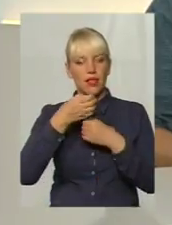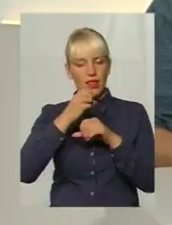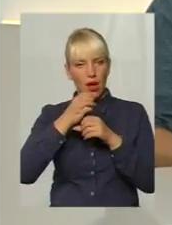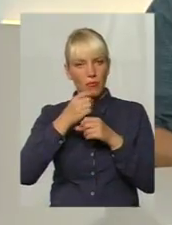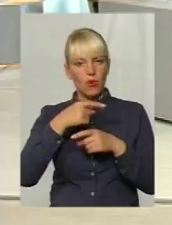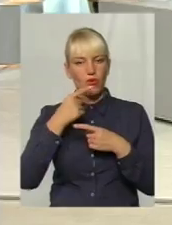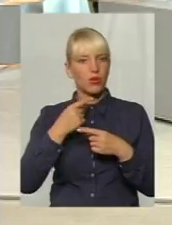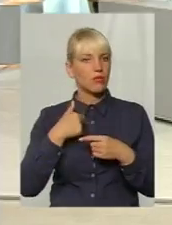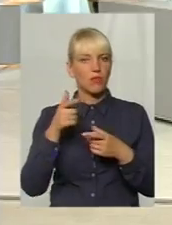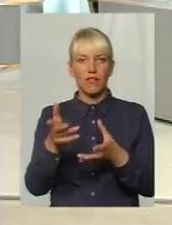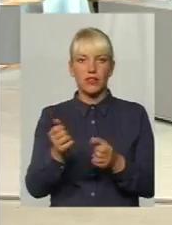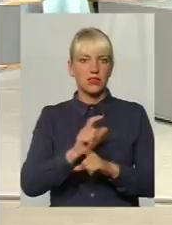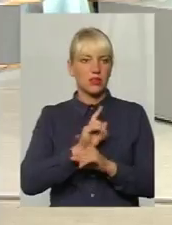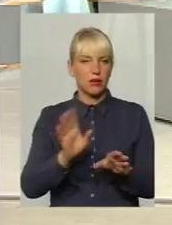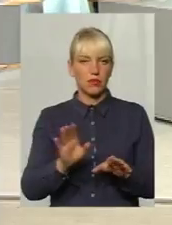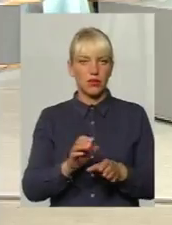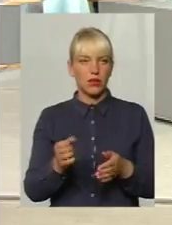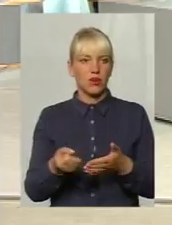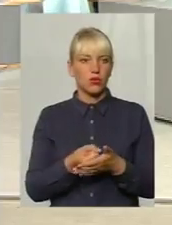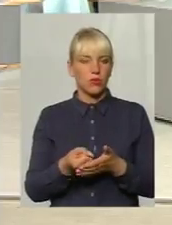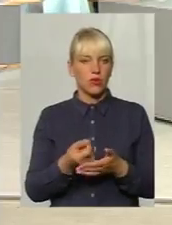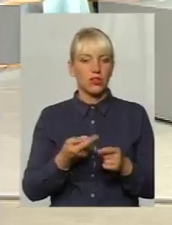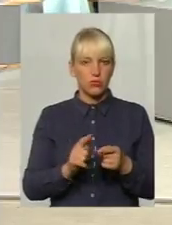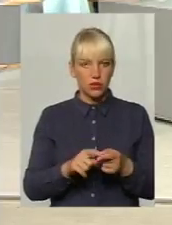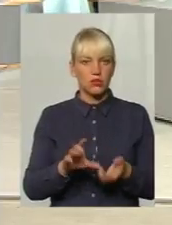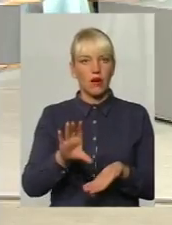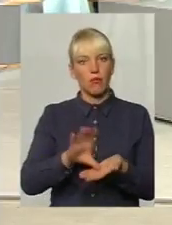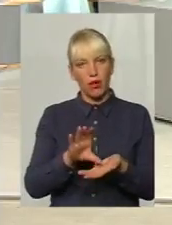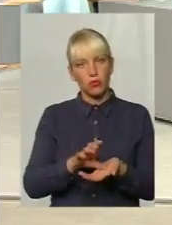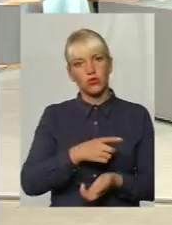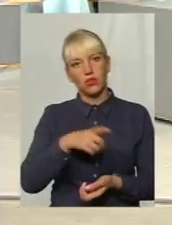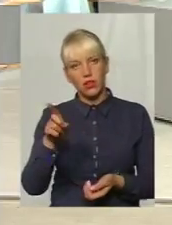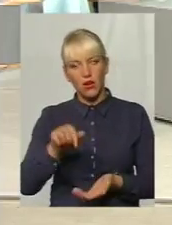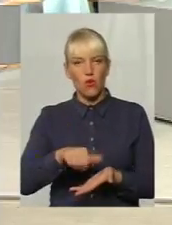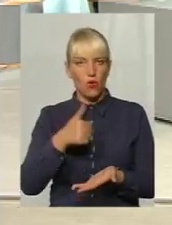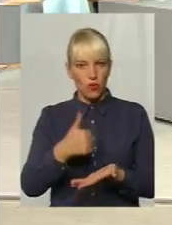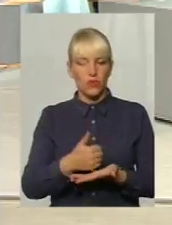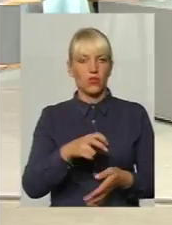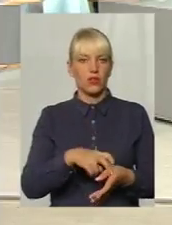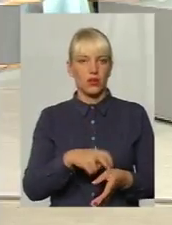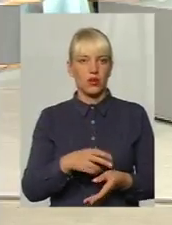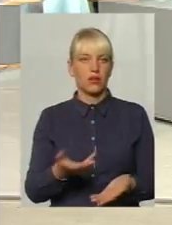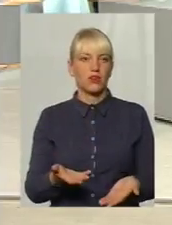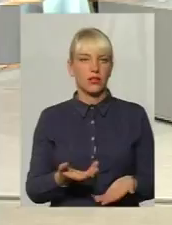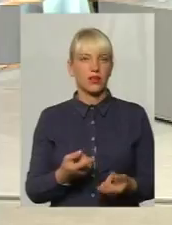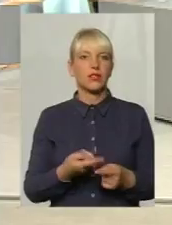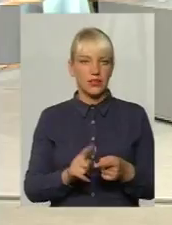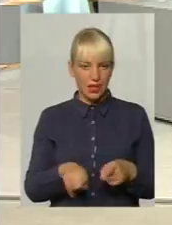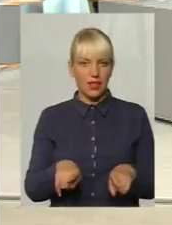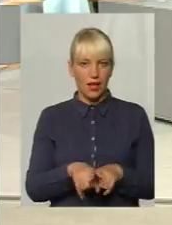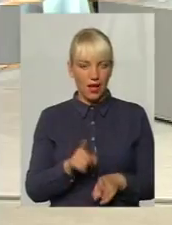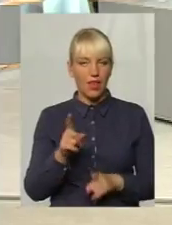силину. Доброго вечора. Ти воно сказати, що воно лікаря. Слухайте, чи така реформа, чи так